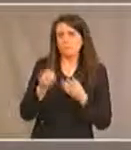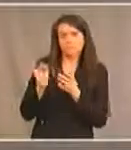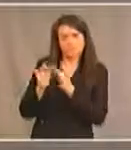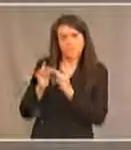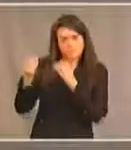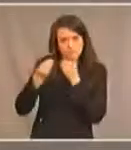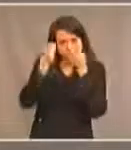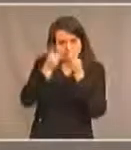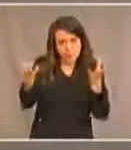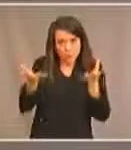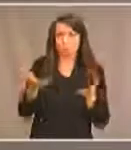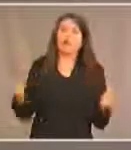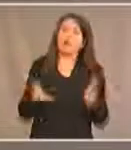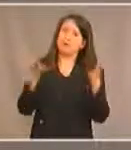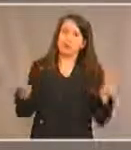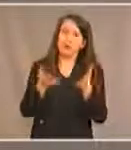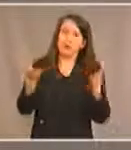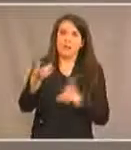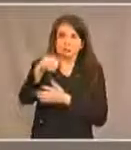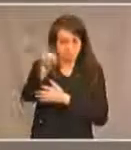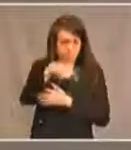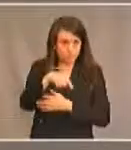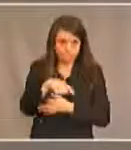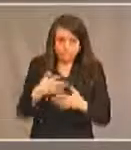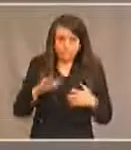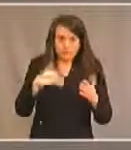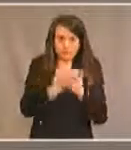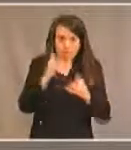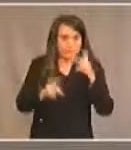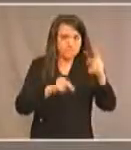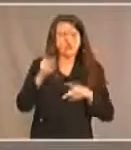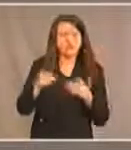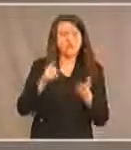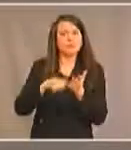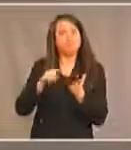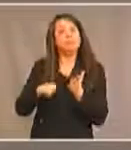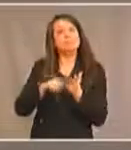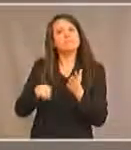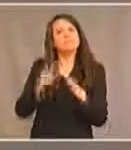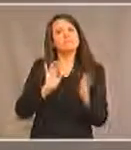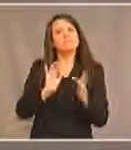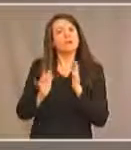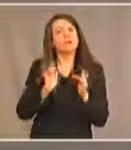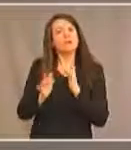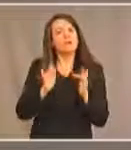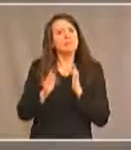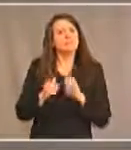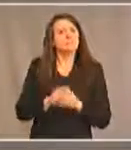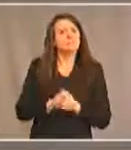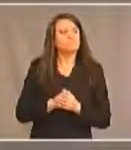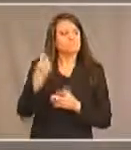et nous encourageons en fait tout le monde à se rendre sur ce lien